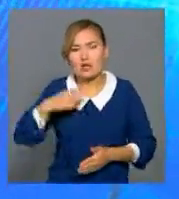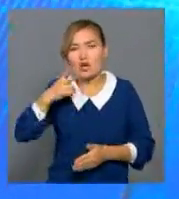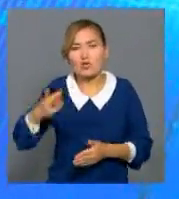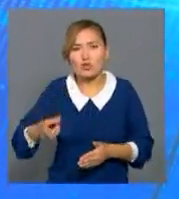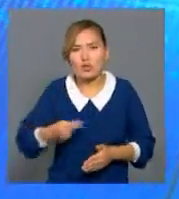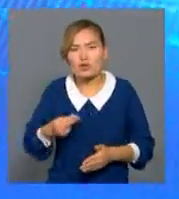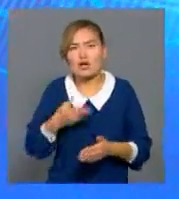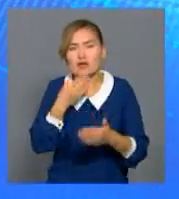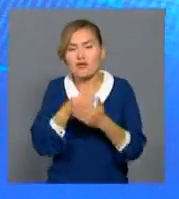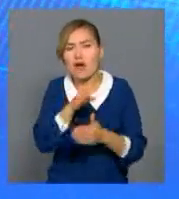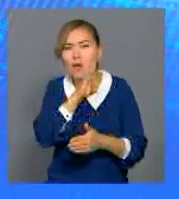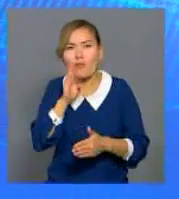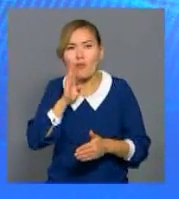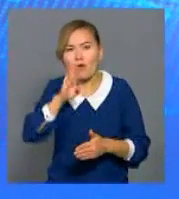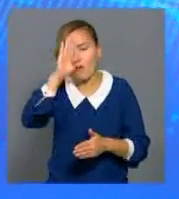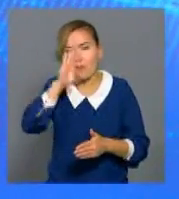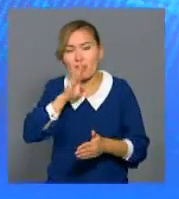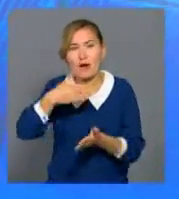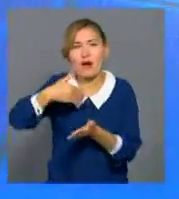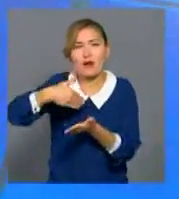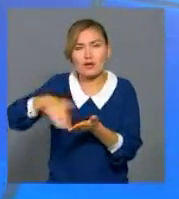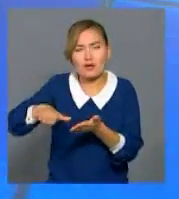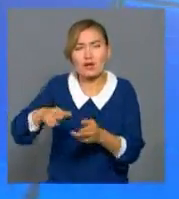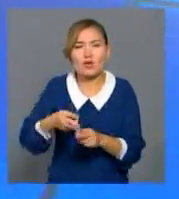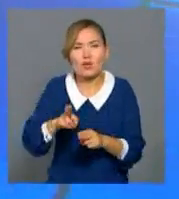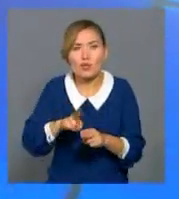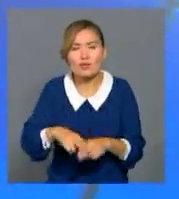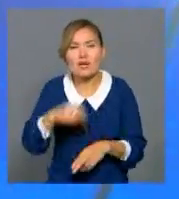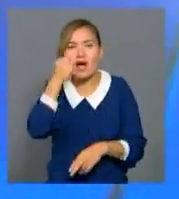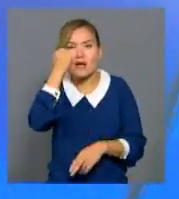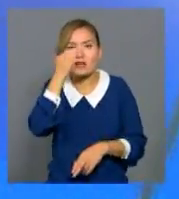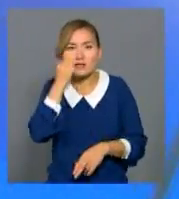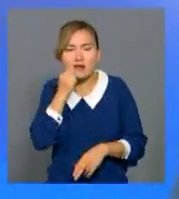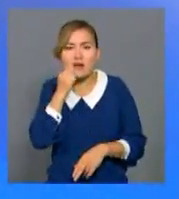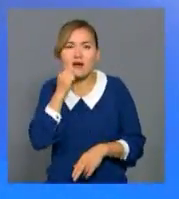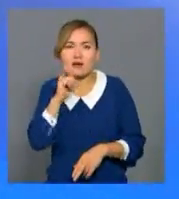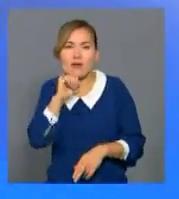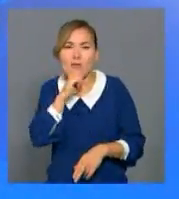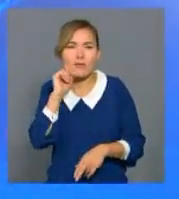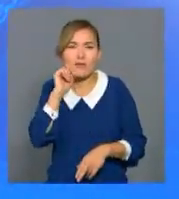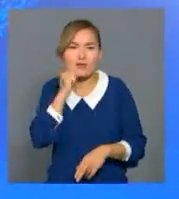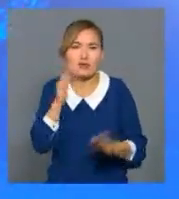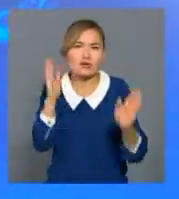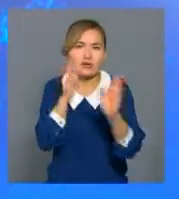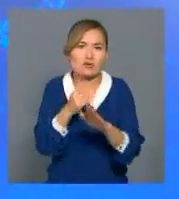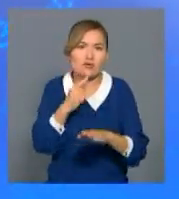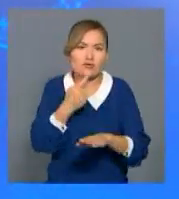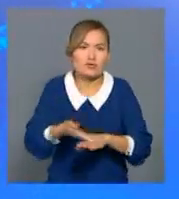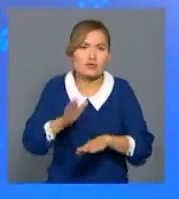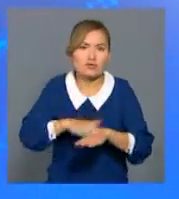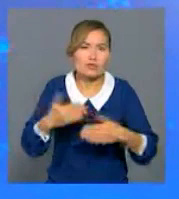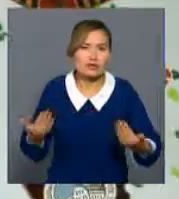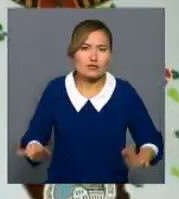Жасшағында бейінет кешіп қартайғанда зейінетке зәру болған қариялардың тағдыры тілші бейіні материалында.